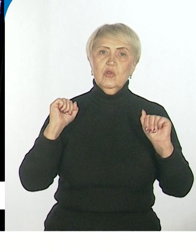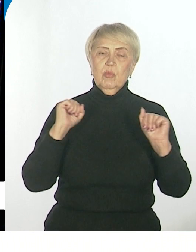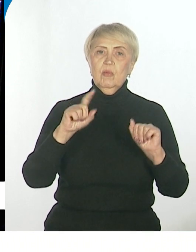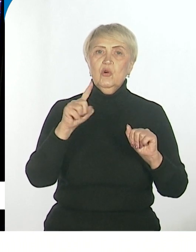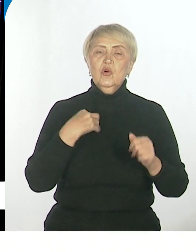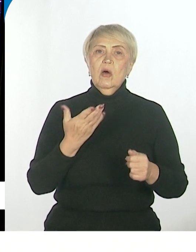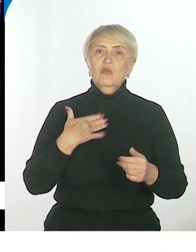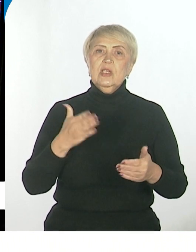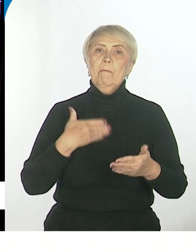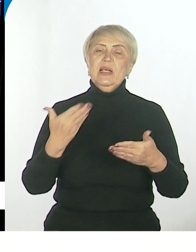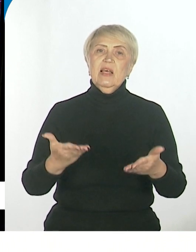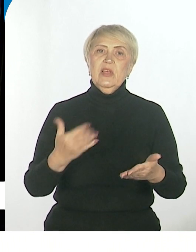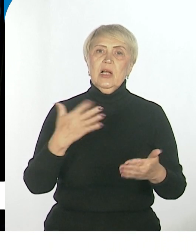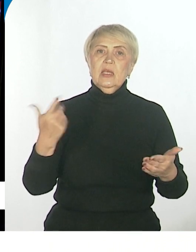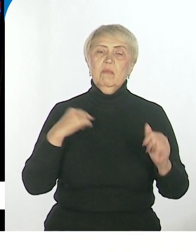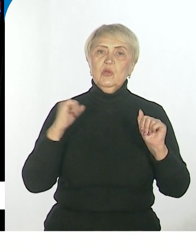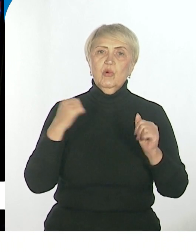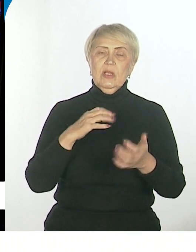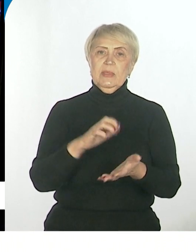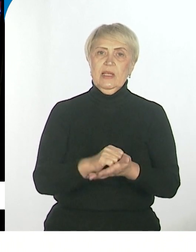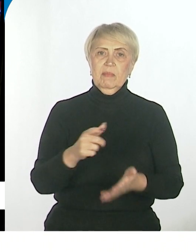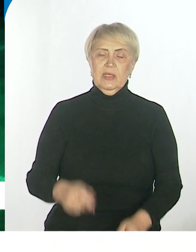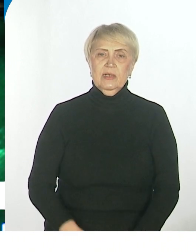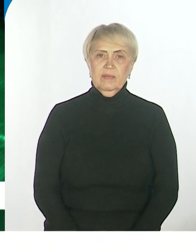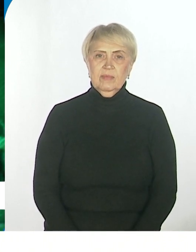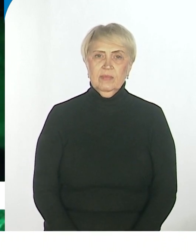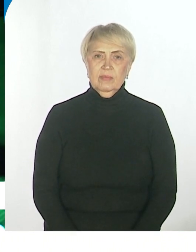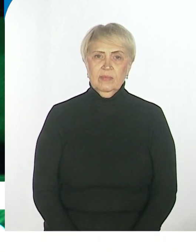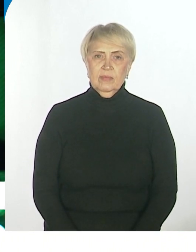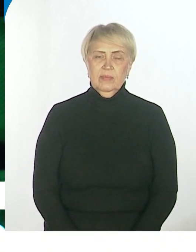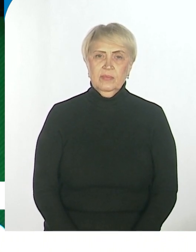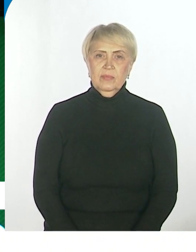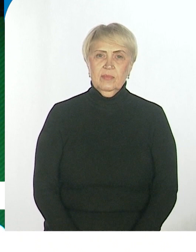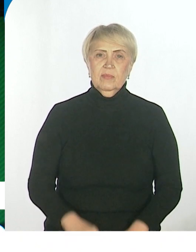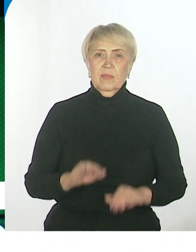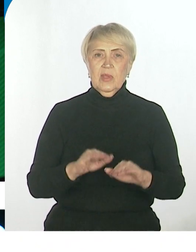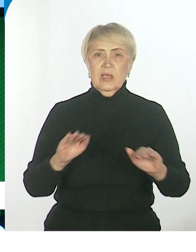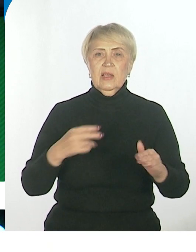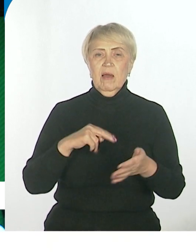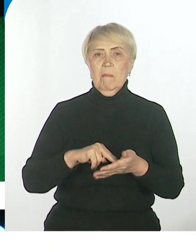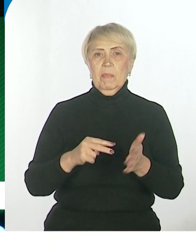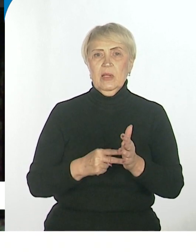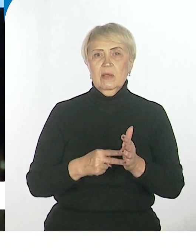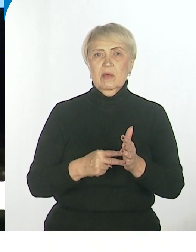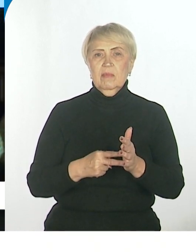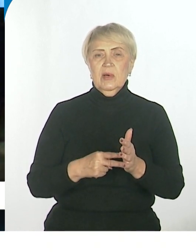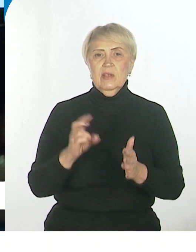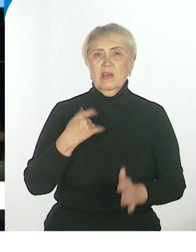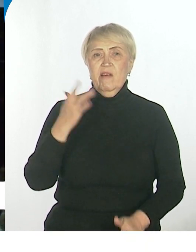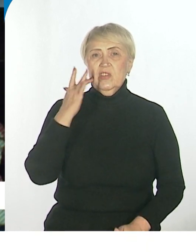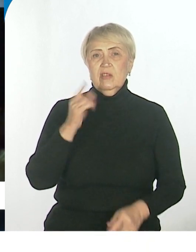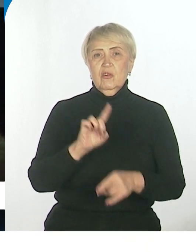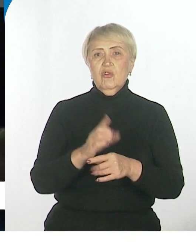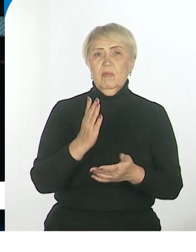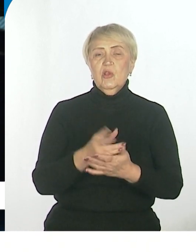посоветуете, каким спортом заниматься, я вот там планирую. Каким-то детским планом не всегда же суждено быться, да, кто-то